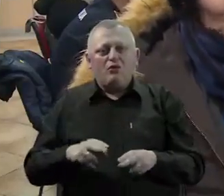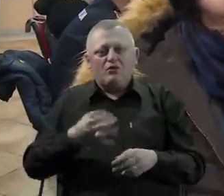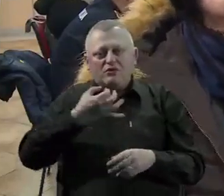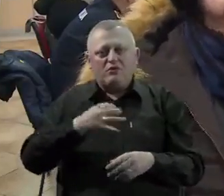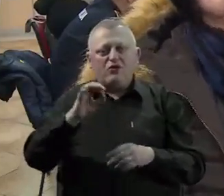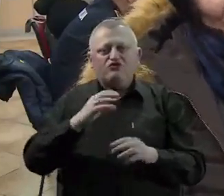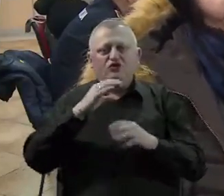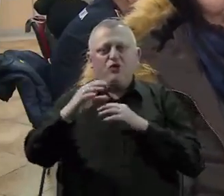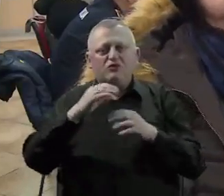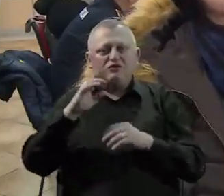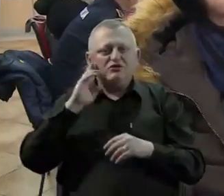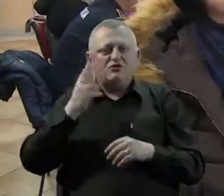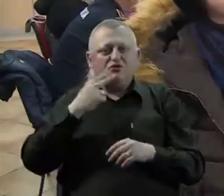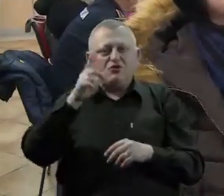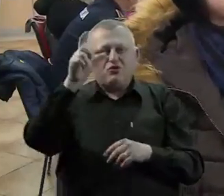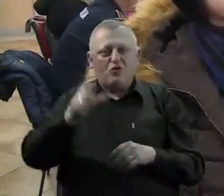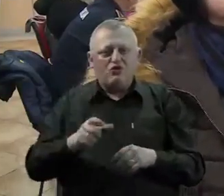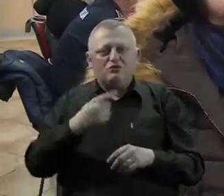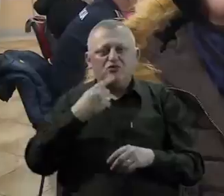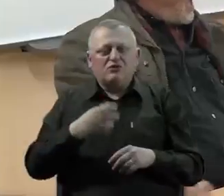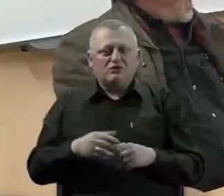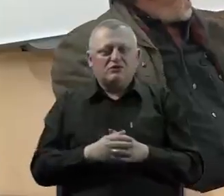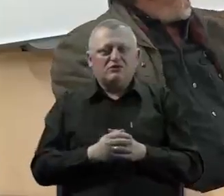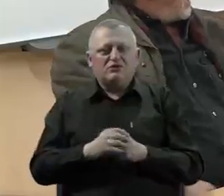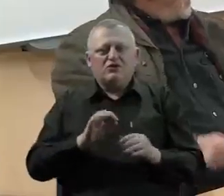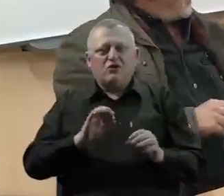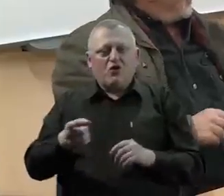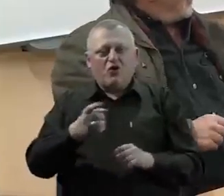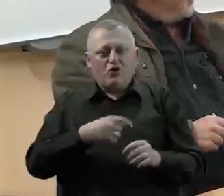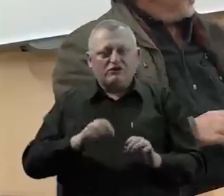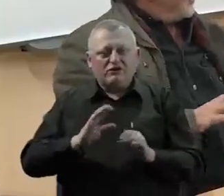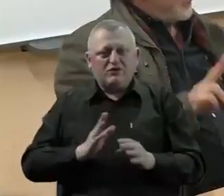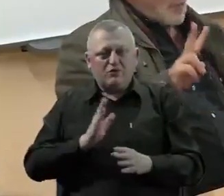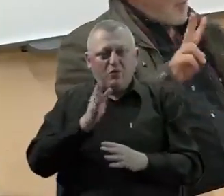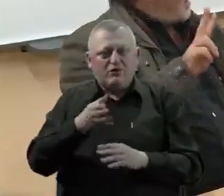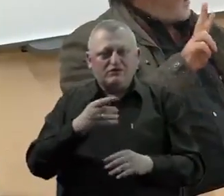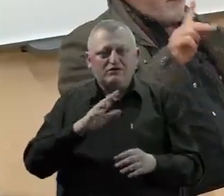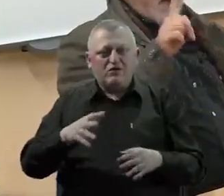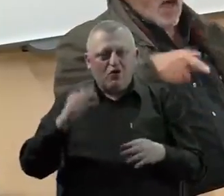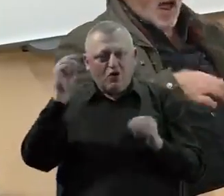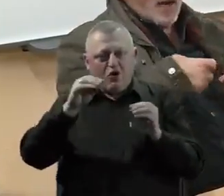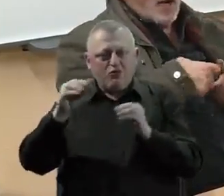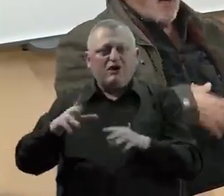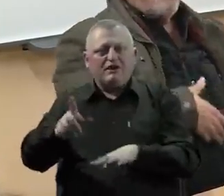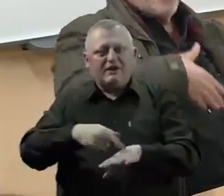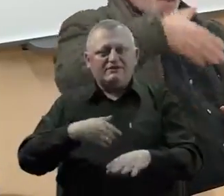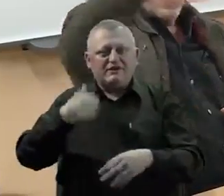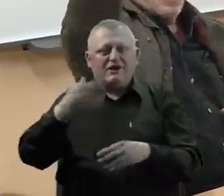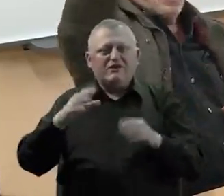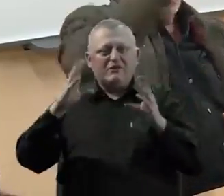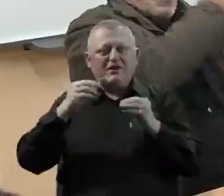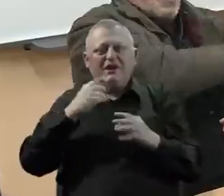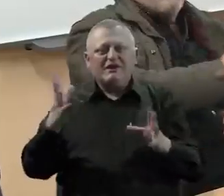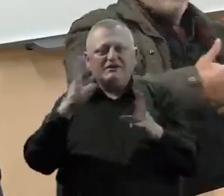poboljšam tu komunikaciju sa ljudima koji imaju jedno takvo oštećenje. Organizatori i polaznici se nadaju da će obuka biti nastavljena i nakon marta